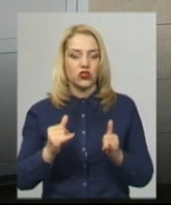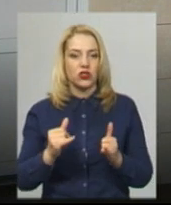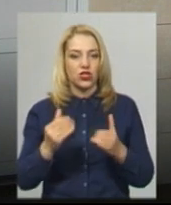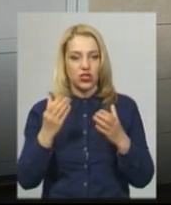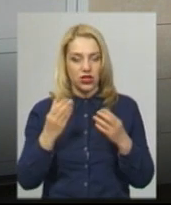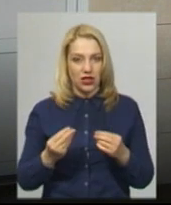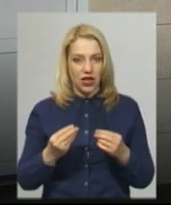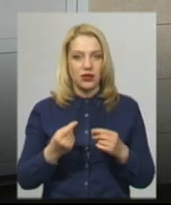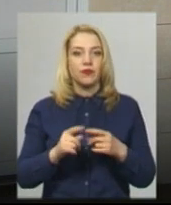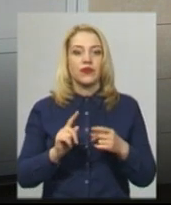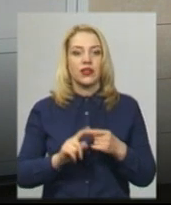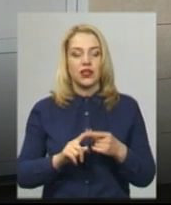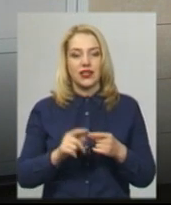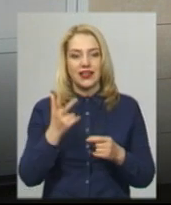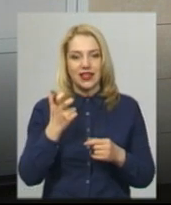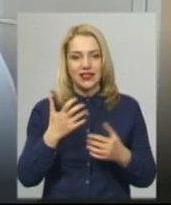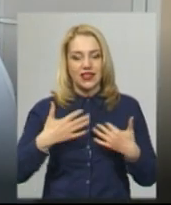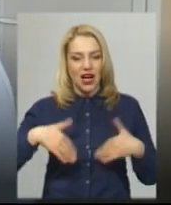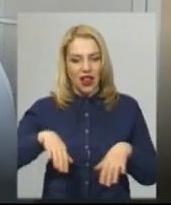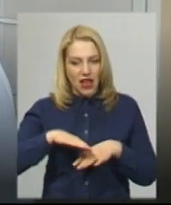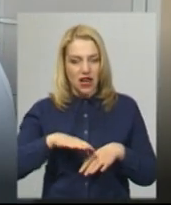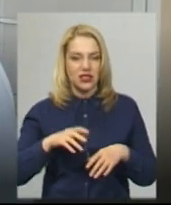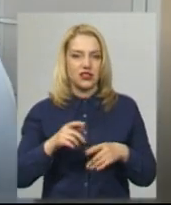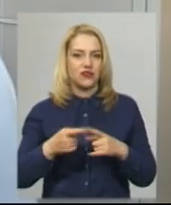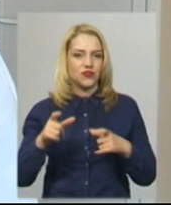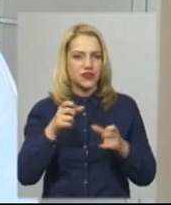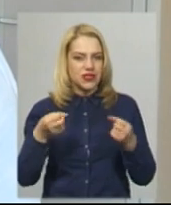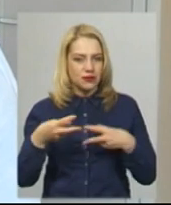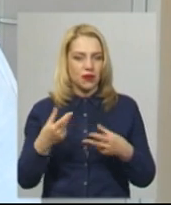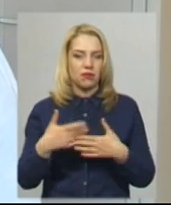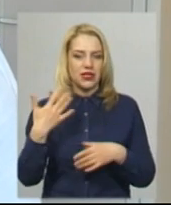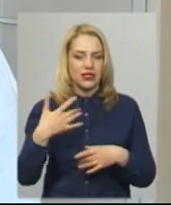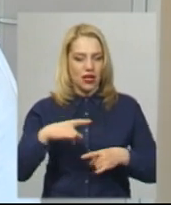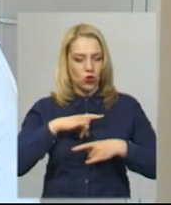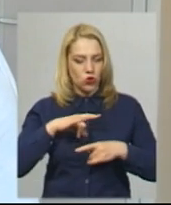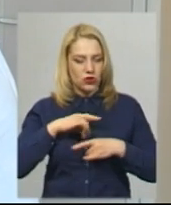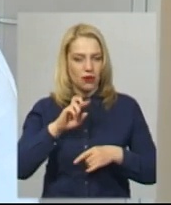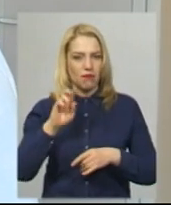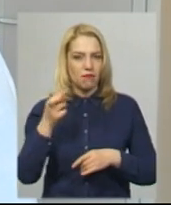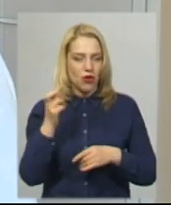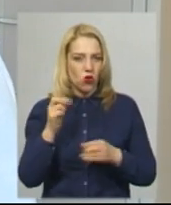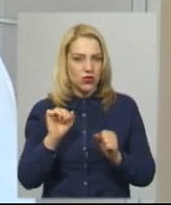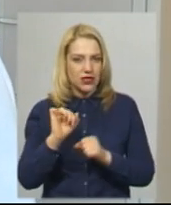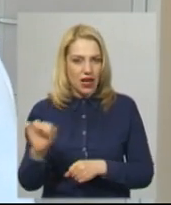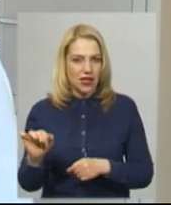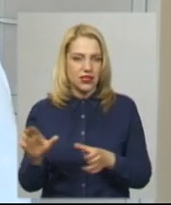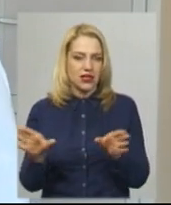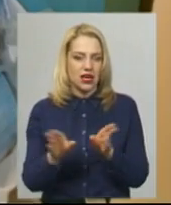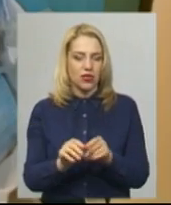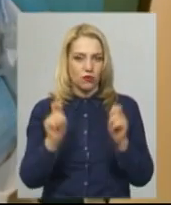більше 300 ізоляційних халатів, більше 250 костюмів біозахисту разом з